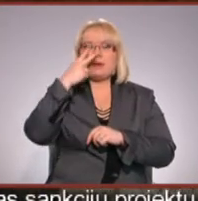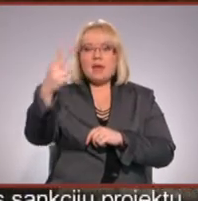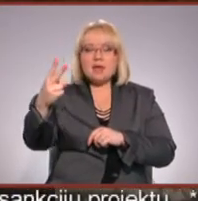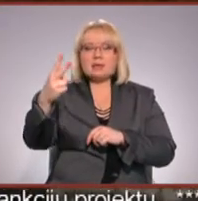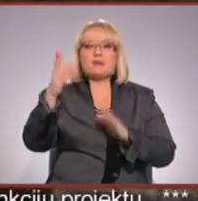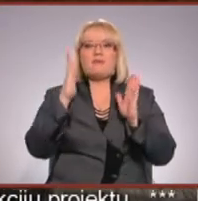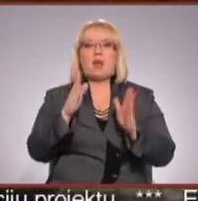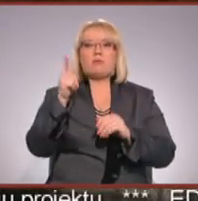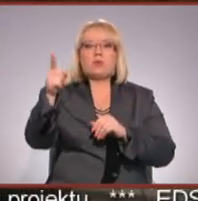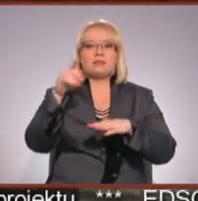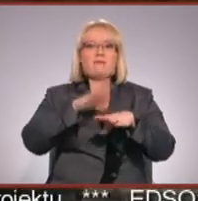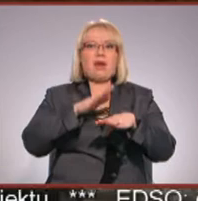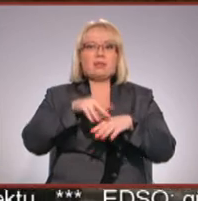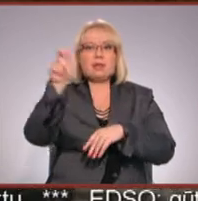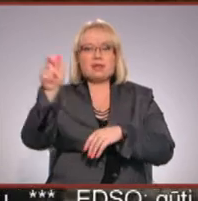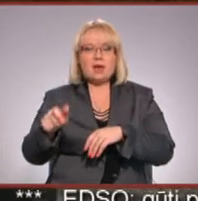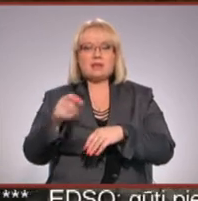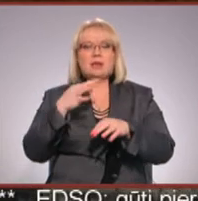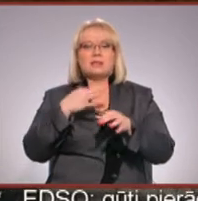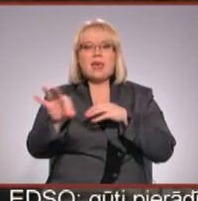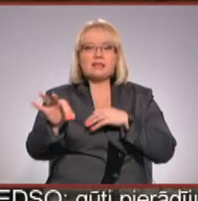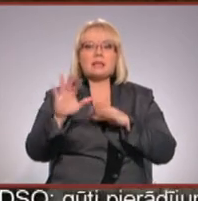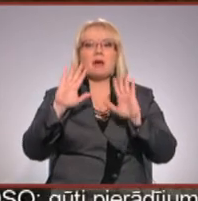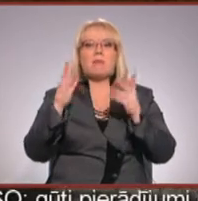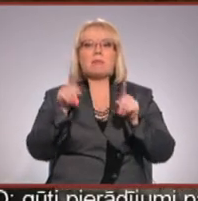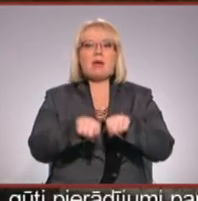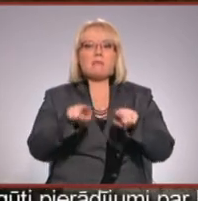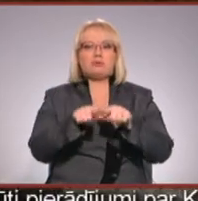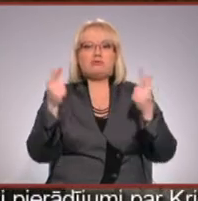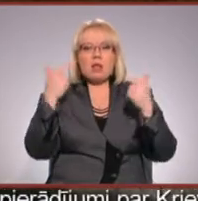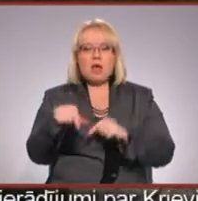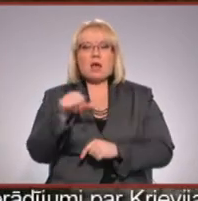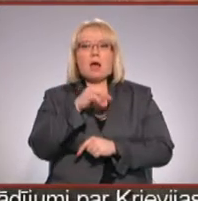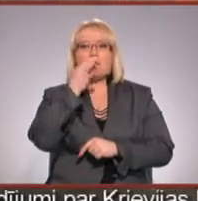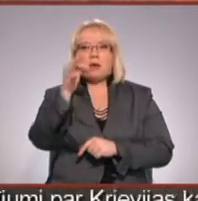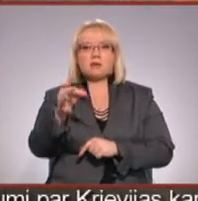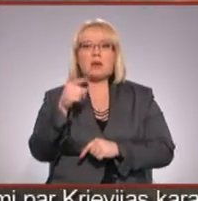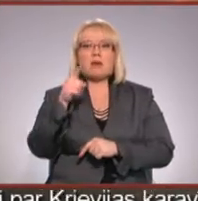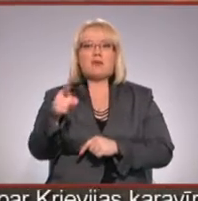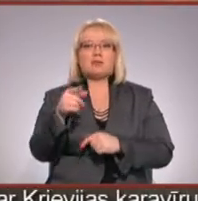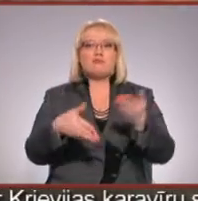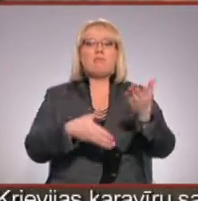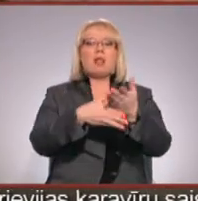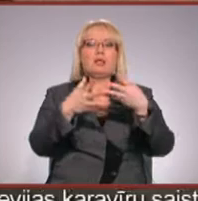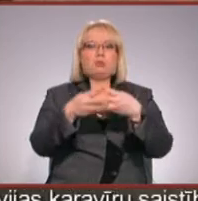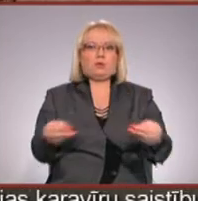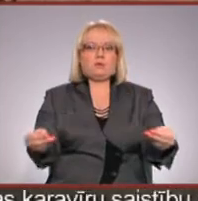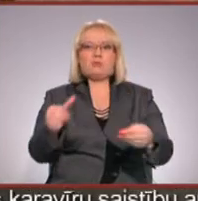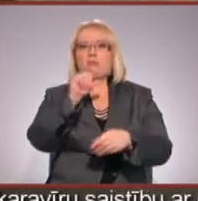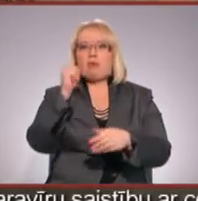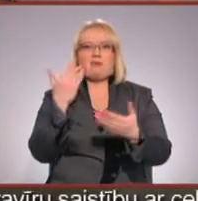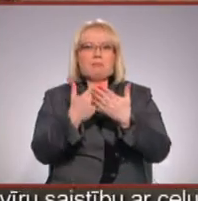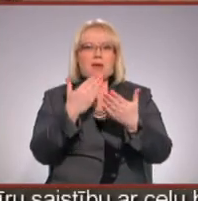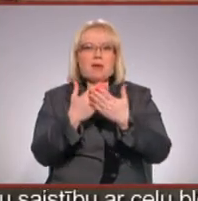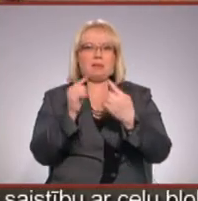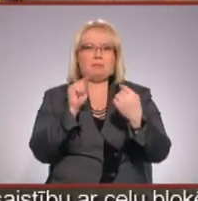it kā viņš varētu būt tas vainīgais, kas šo kūlu dedzinātāju, bet tajā pašā laikā viņš jums pasaka, ka viņš zēst šo kūlu un jūs arī nevarat pierādīt